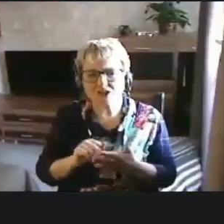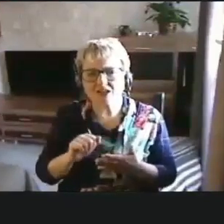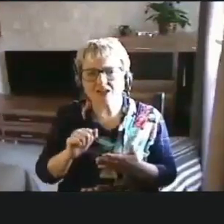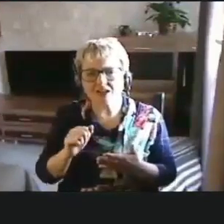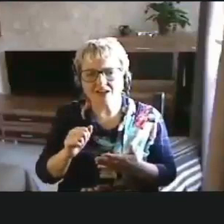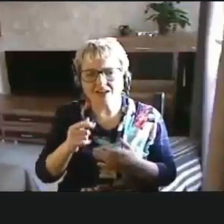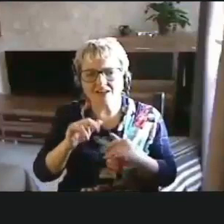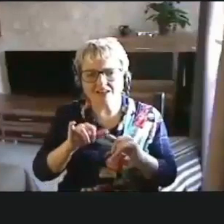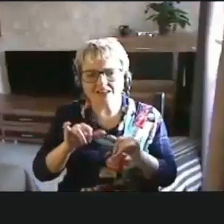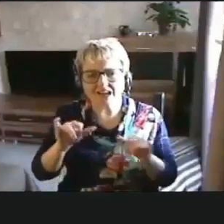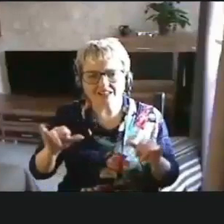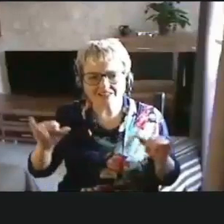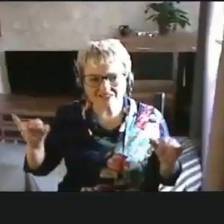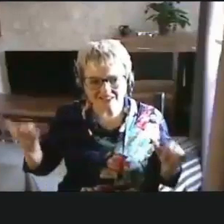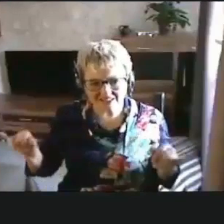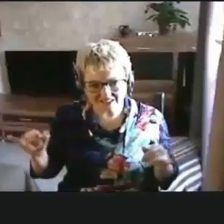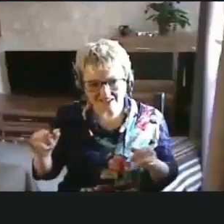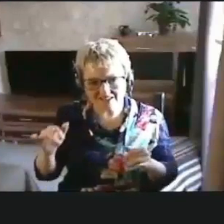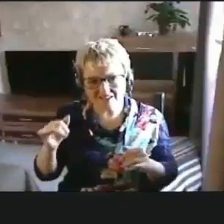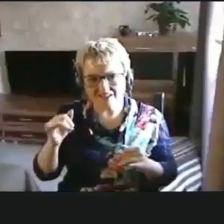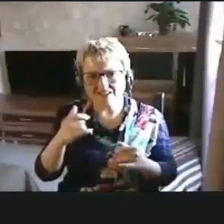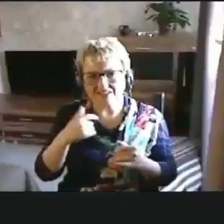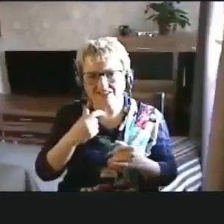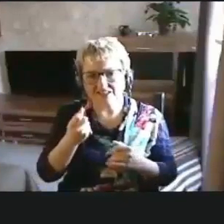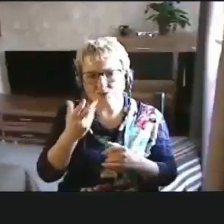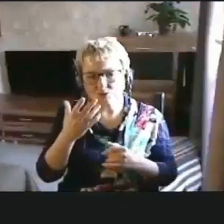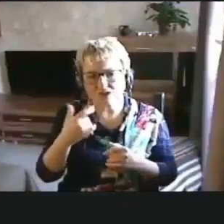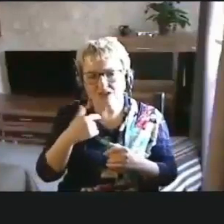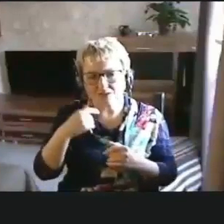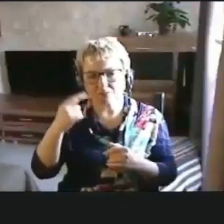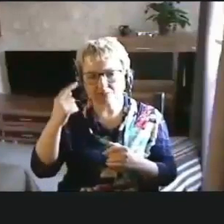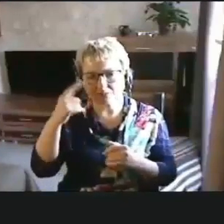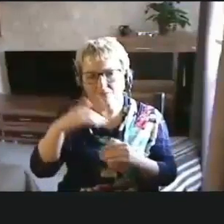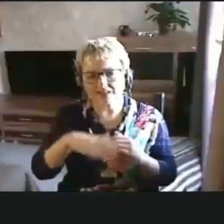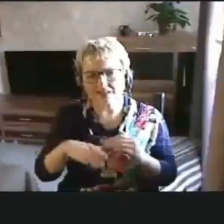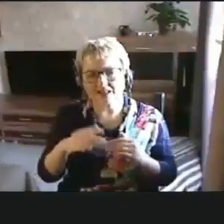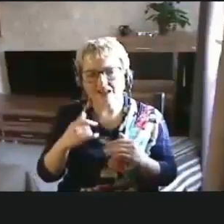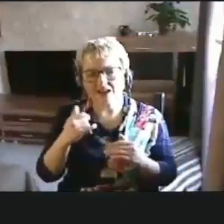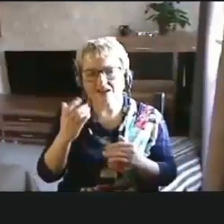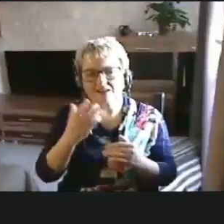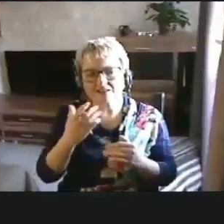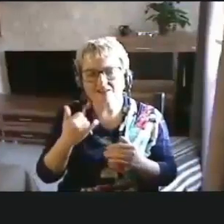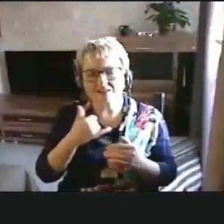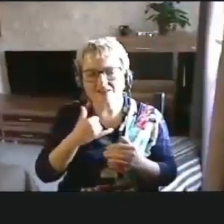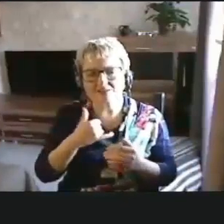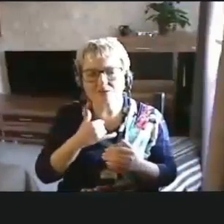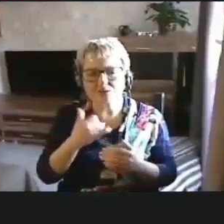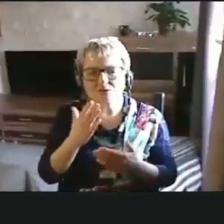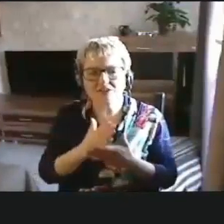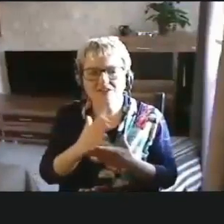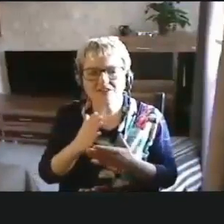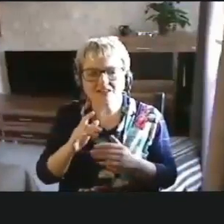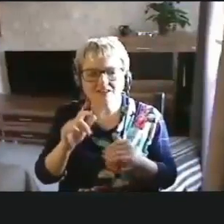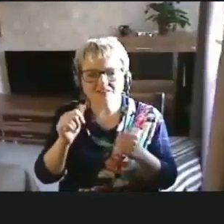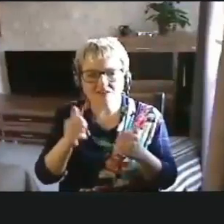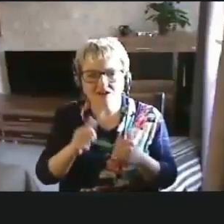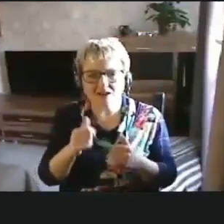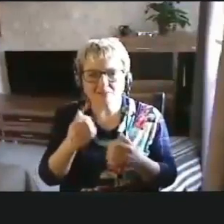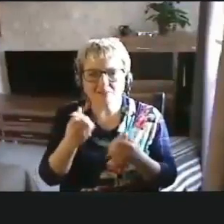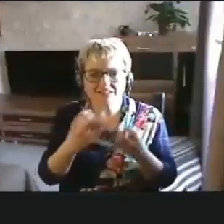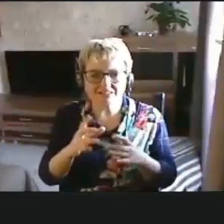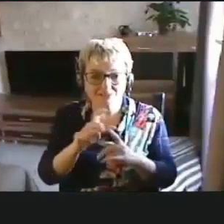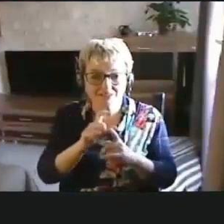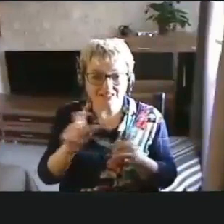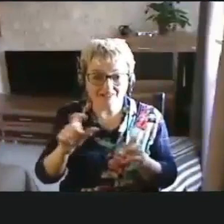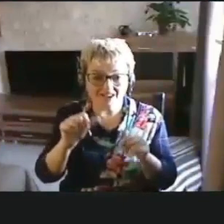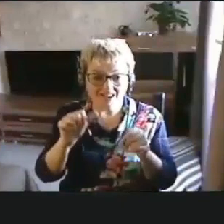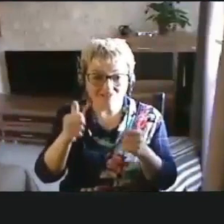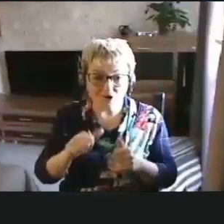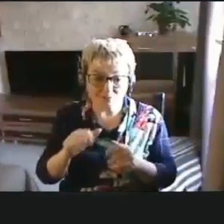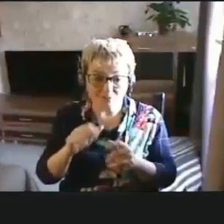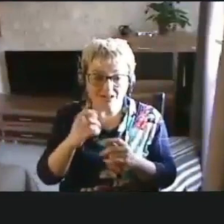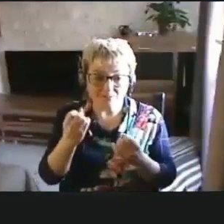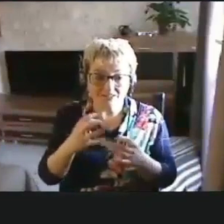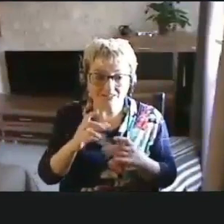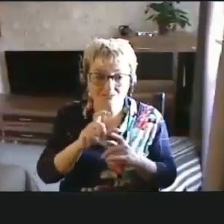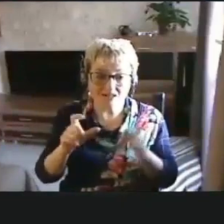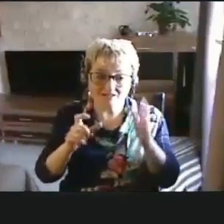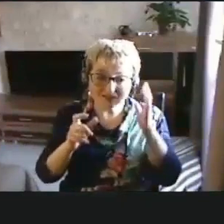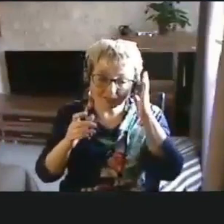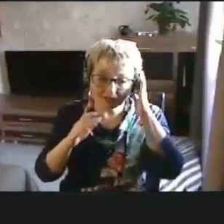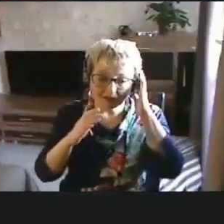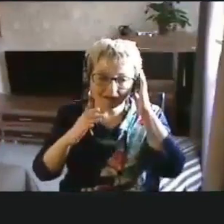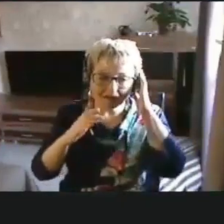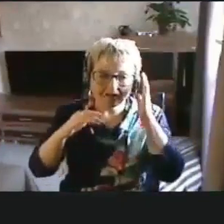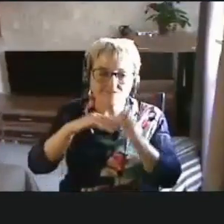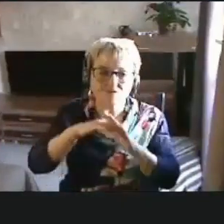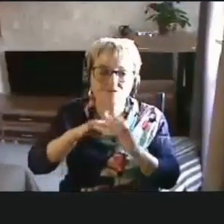нарушения развития. Насколько я поняла, что мы знаем, что есть вот формат простыми словами, вот наша организация, в